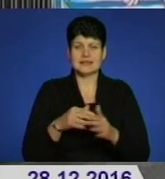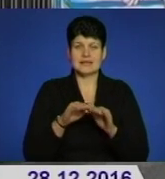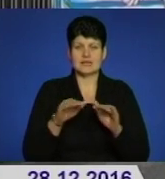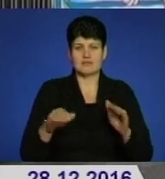Ради.